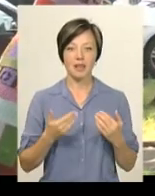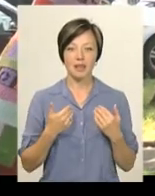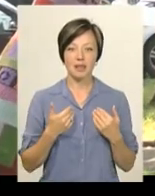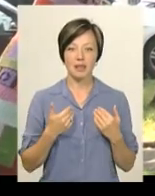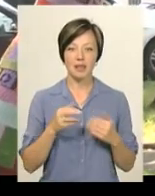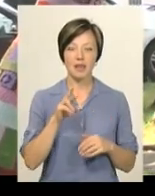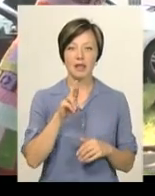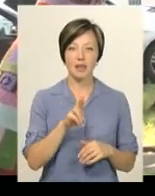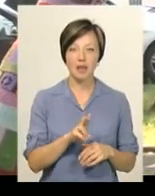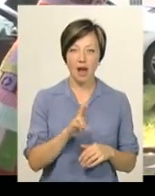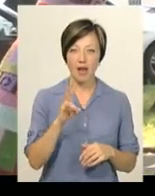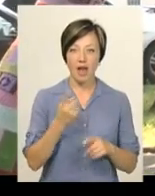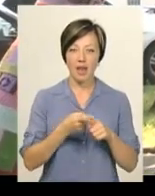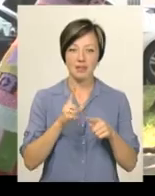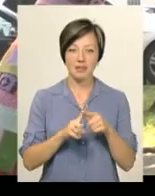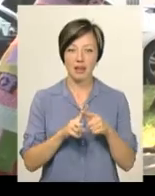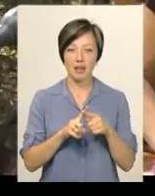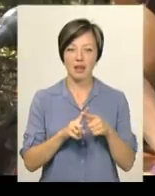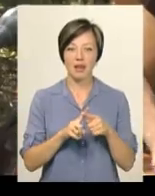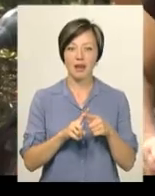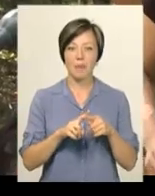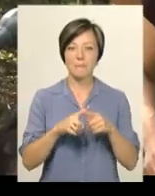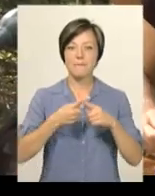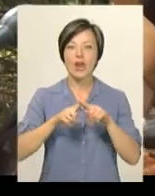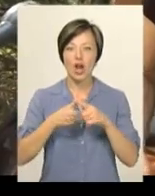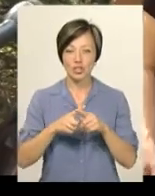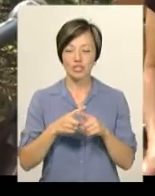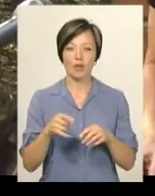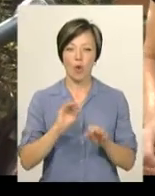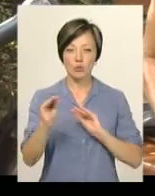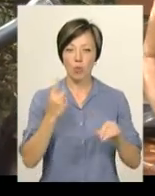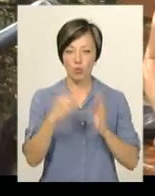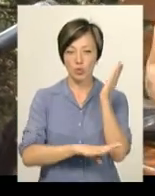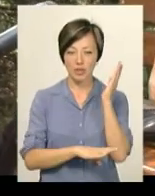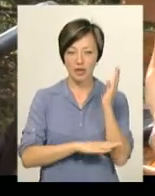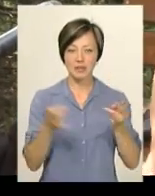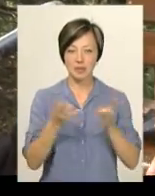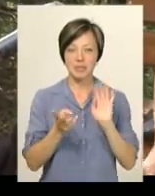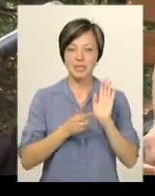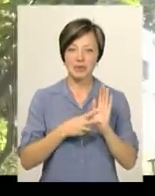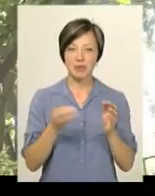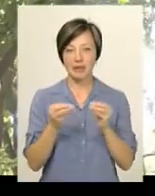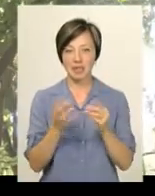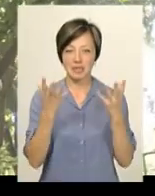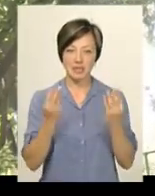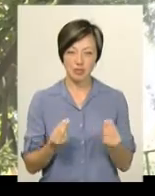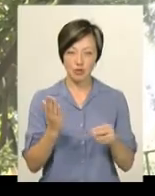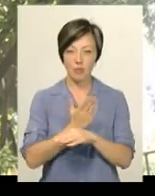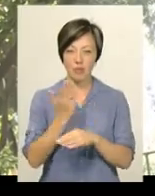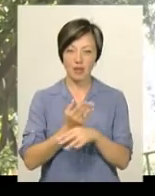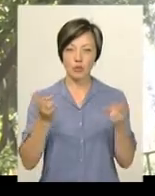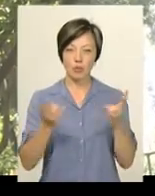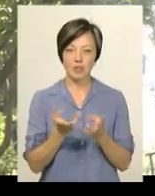пряжа, а бомбінг – це бомбардування пряжи. Олена Попек каже, для оздоблення одного дерева їй треба 7-10 днів, щоб виготовити